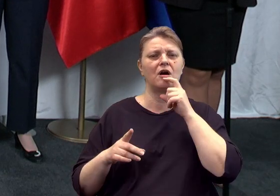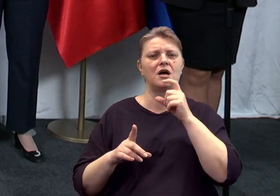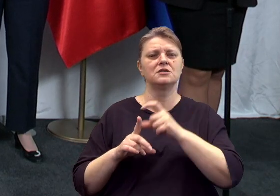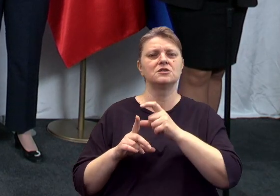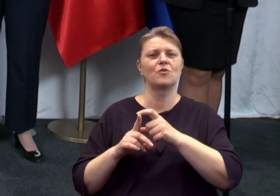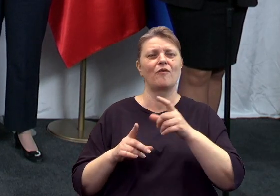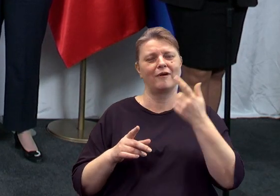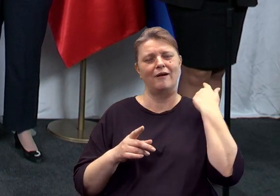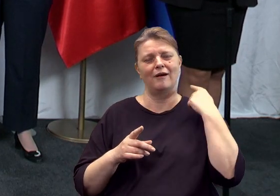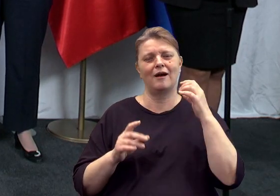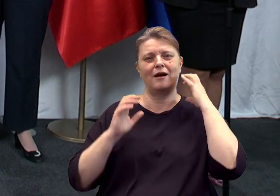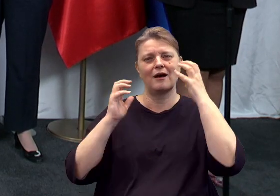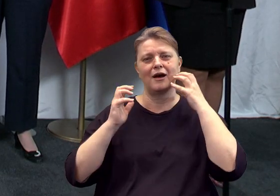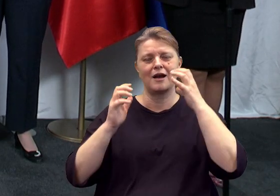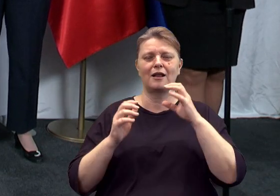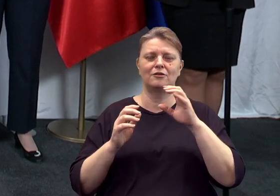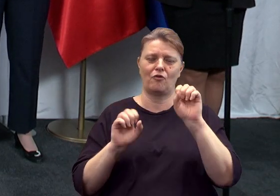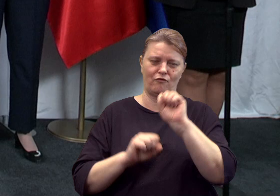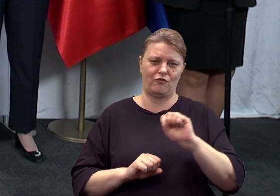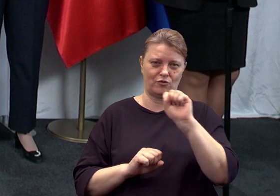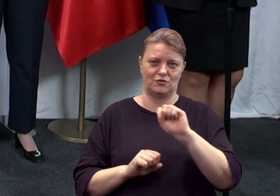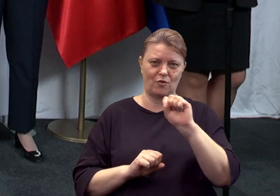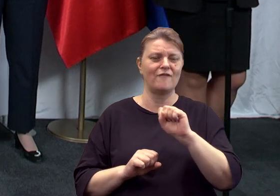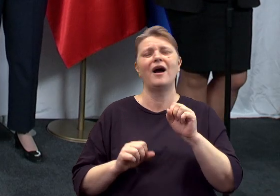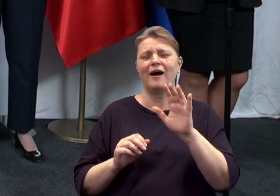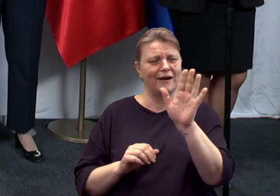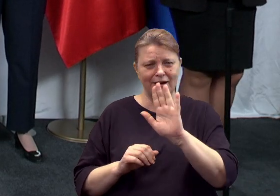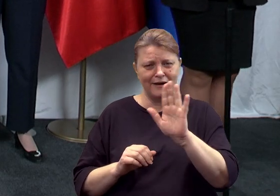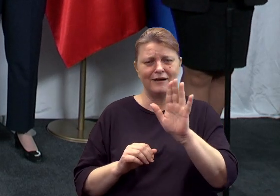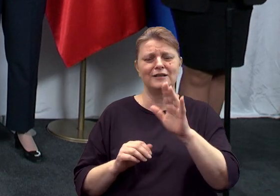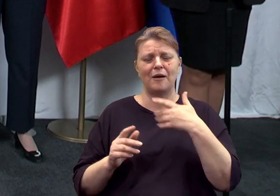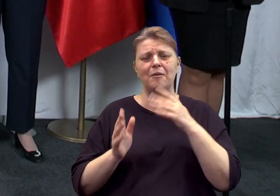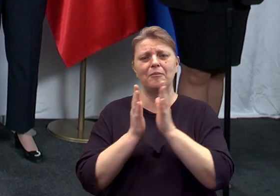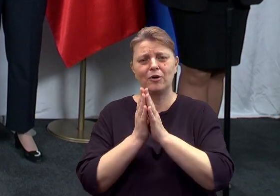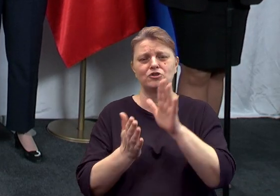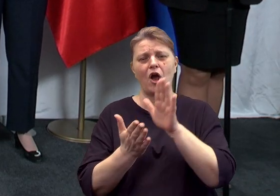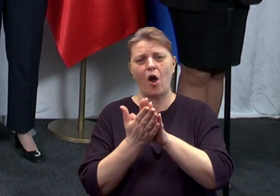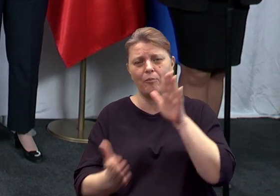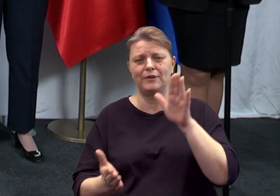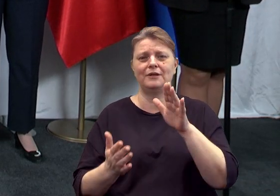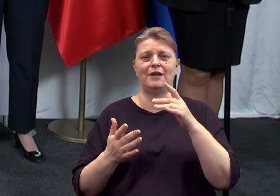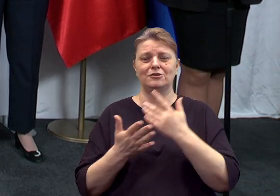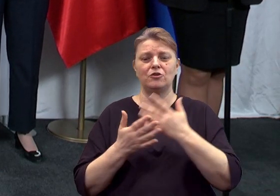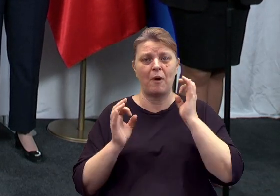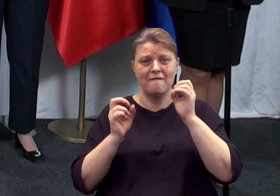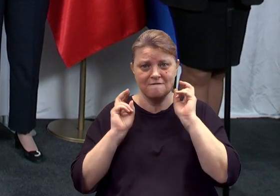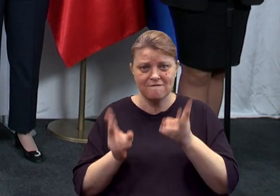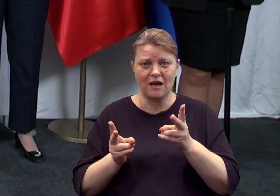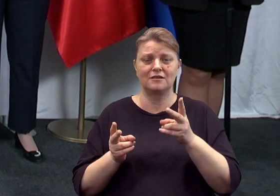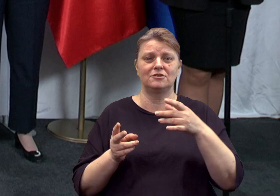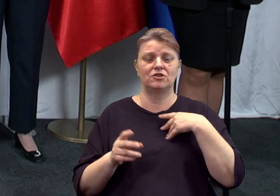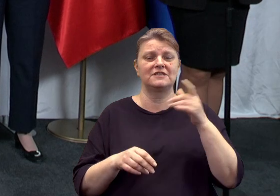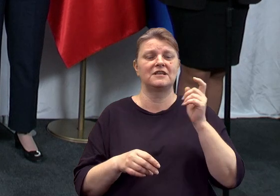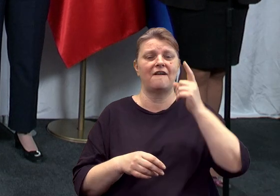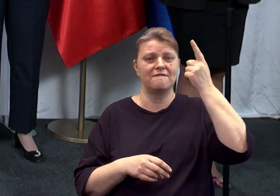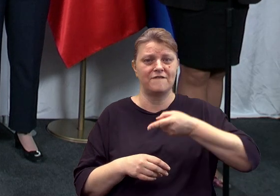Radia Wrocław. Ale ja chciałabym doprecyzować, czy to jest pana opinia, czy pan opiera to na jakichś faktach. Nie wiem, jest jakiś wyrok sądu, który